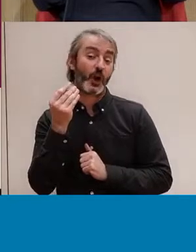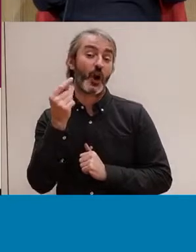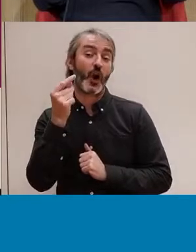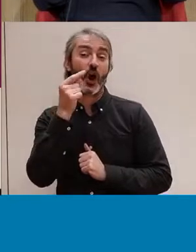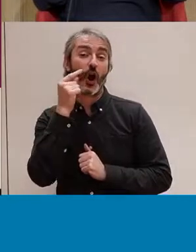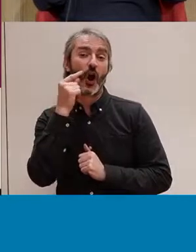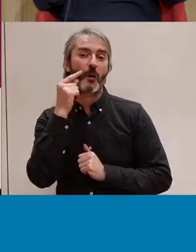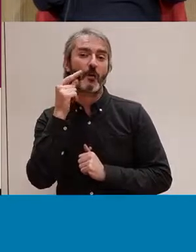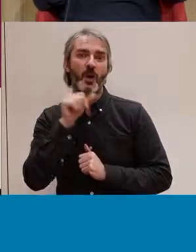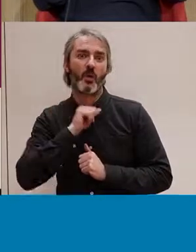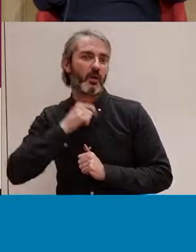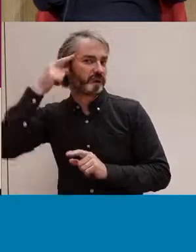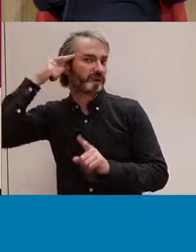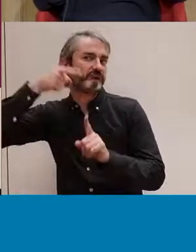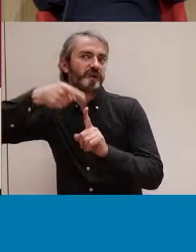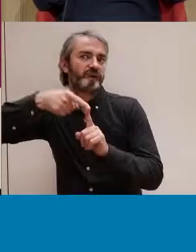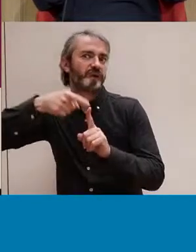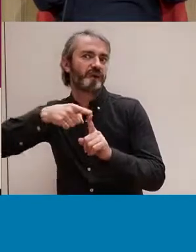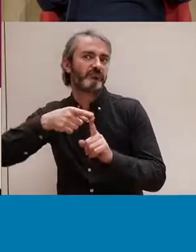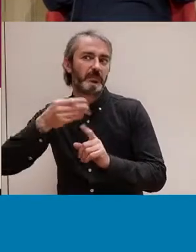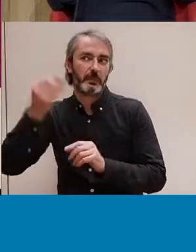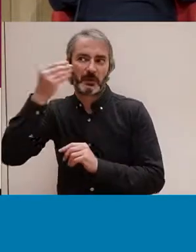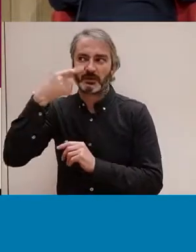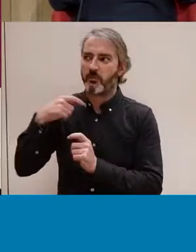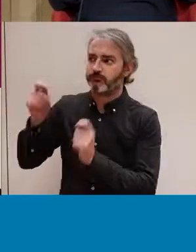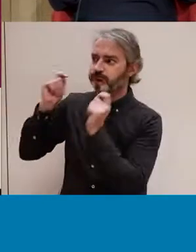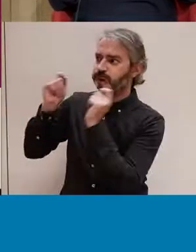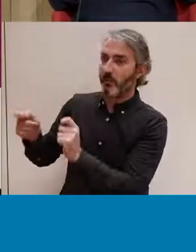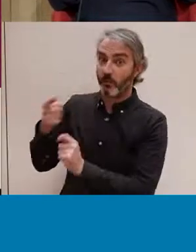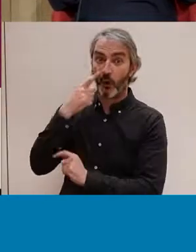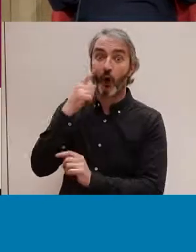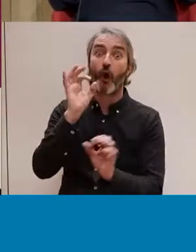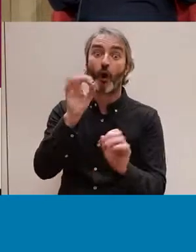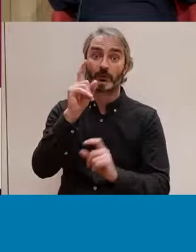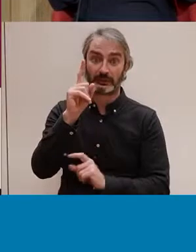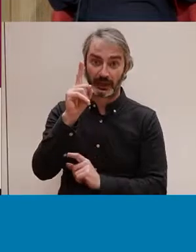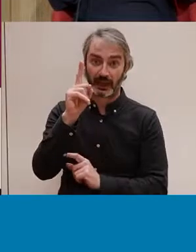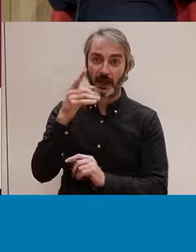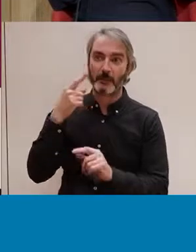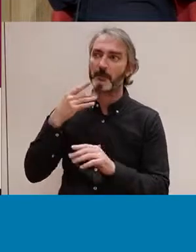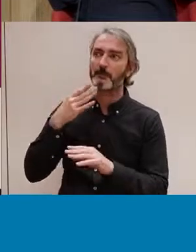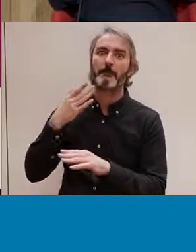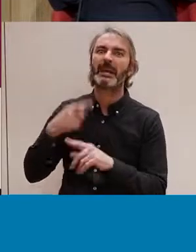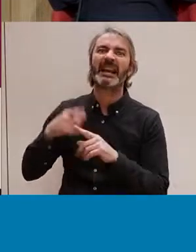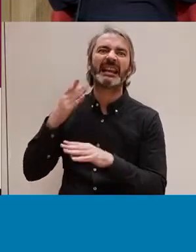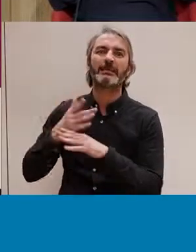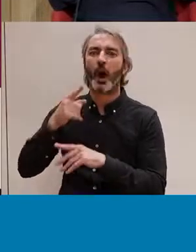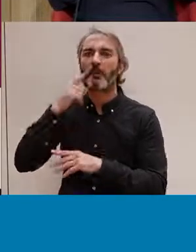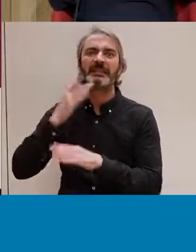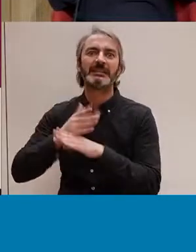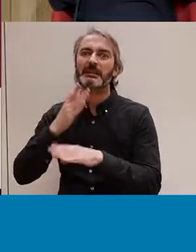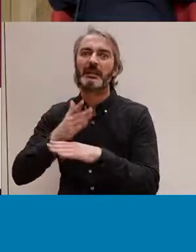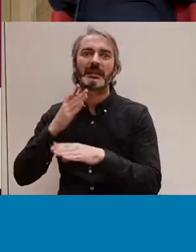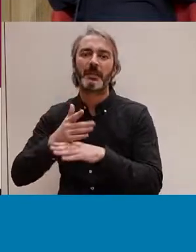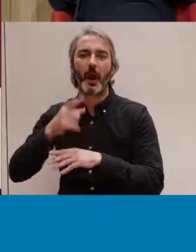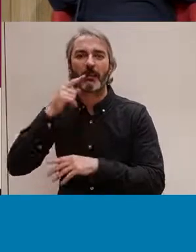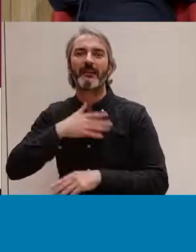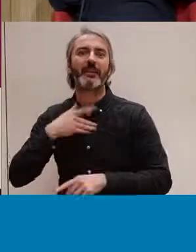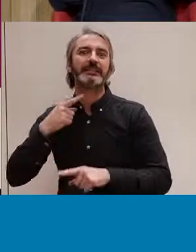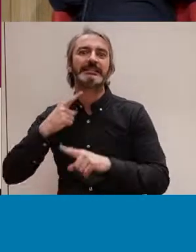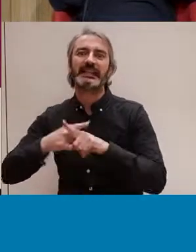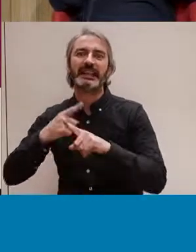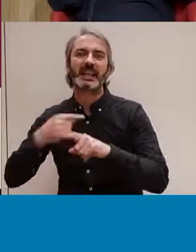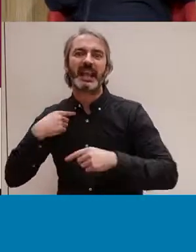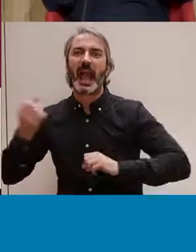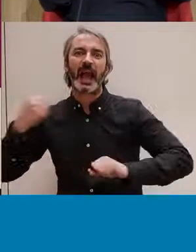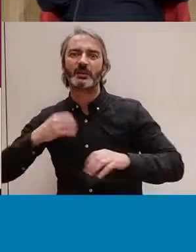amb un desig irrefrenable innat, no?, que creiem que és una idea molt perillosa, com els homes sempre amb ganes de fer sexe i sempre actius, no?, a l'hora tant